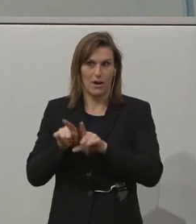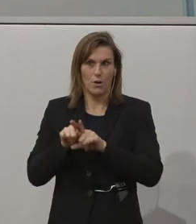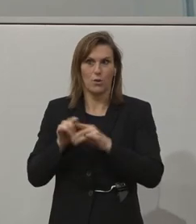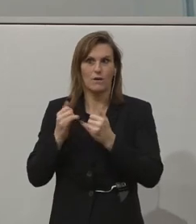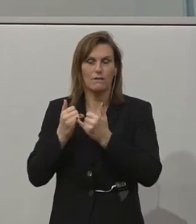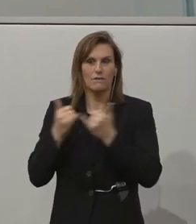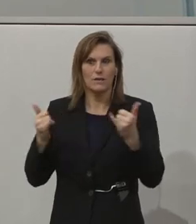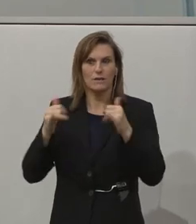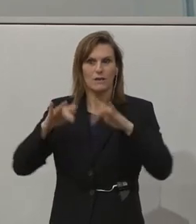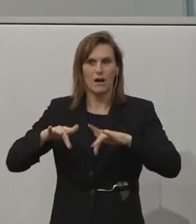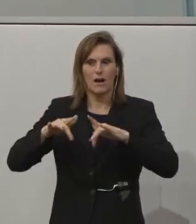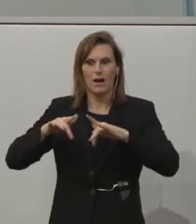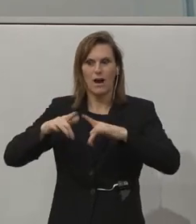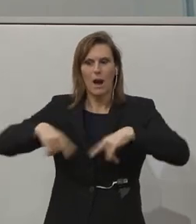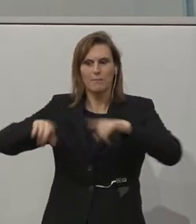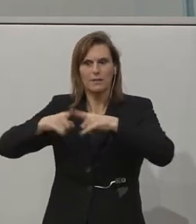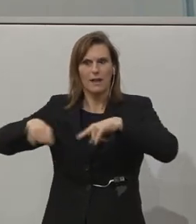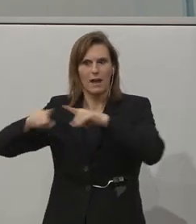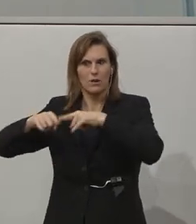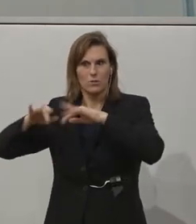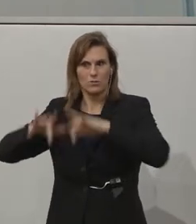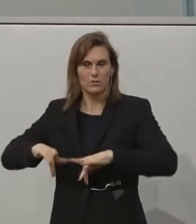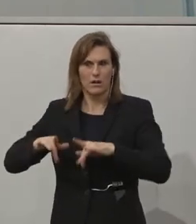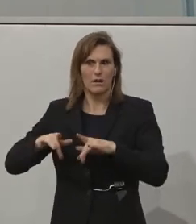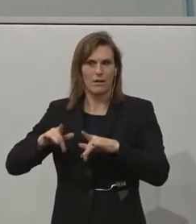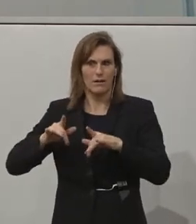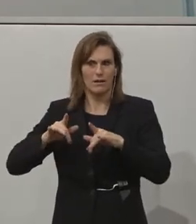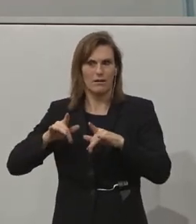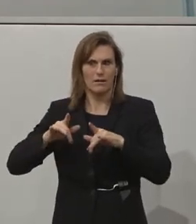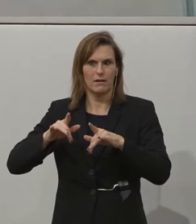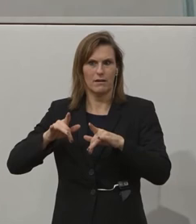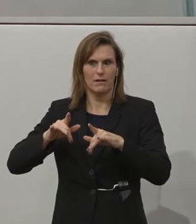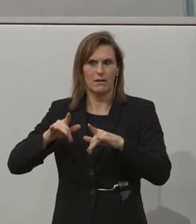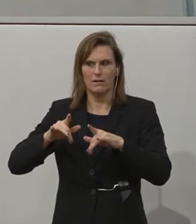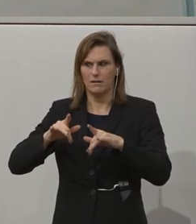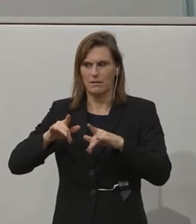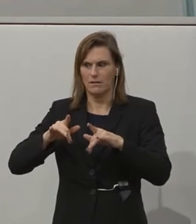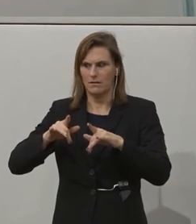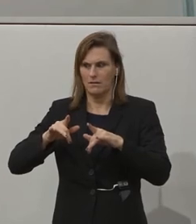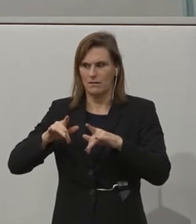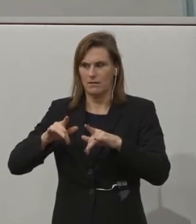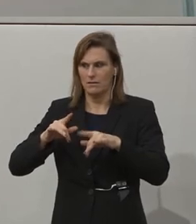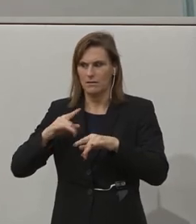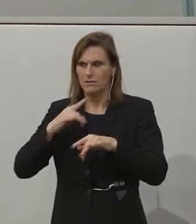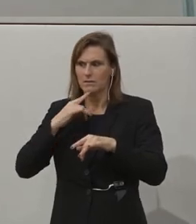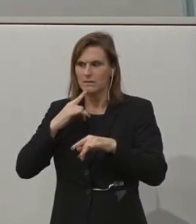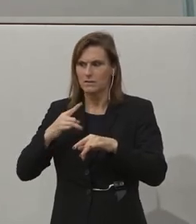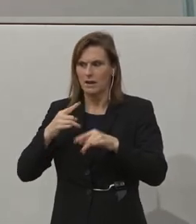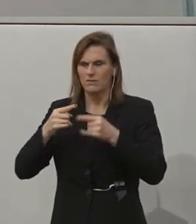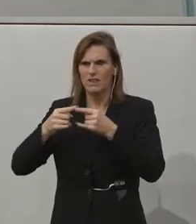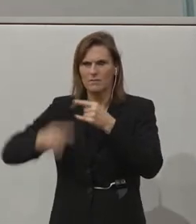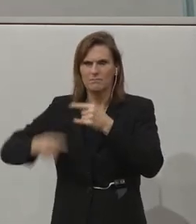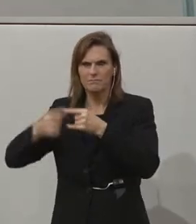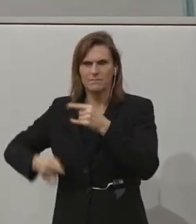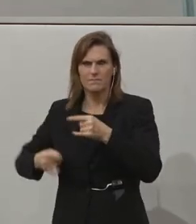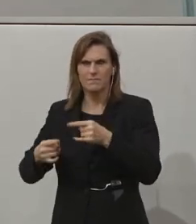about half of the building. So the staff, the building and day-to-day running costs. It